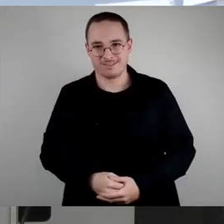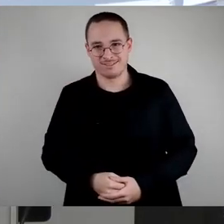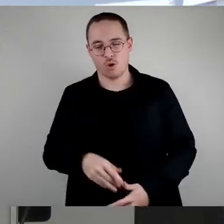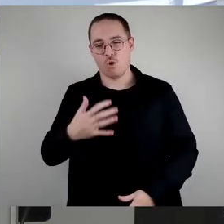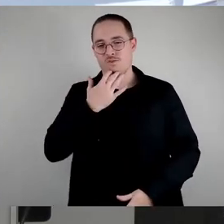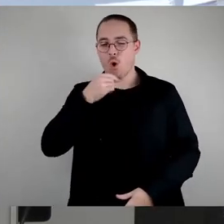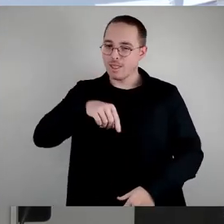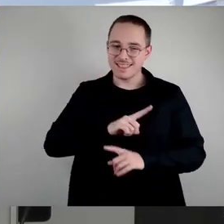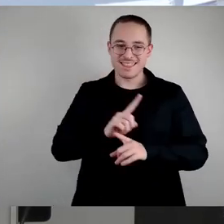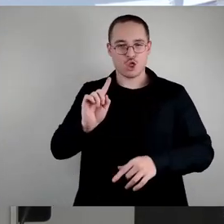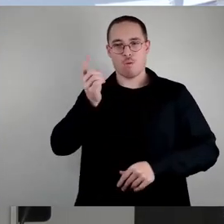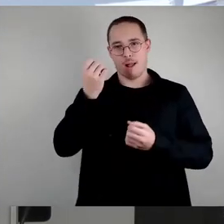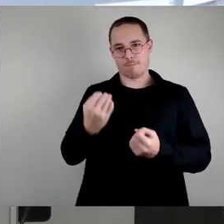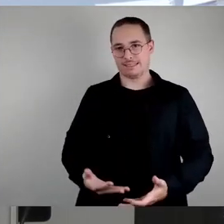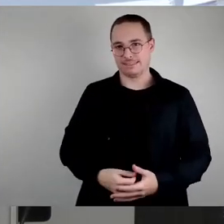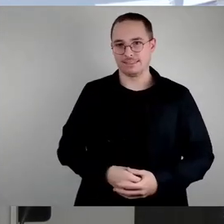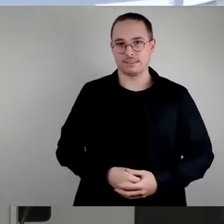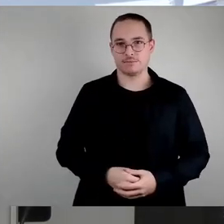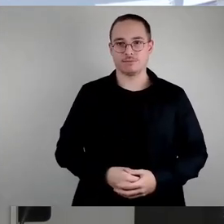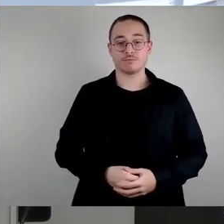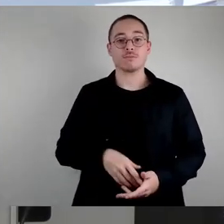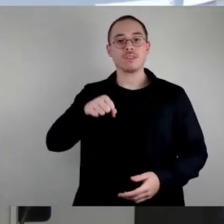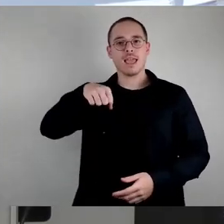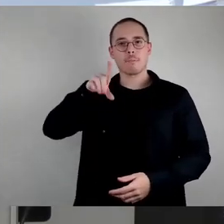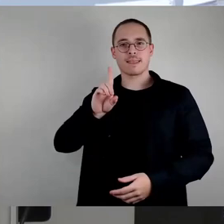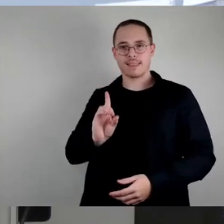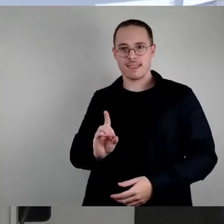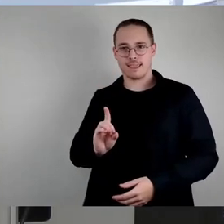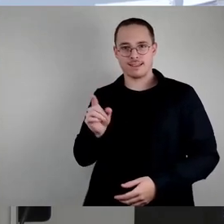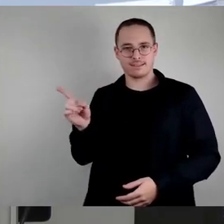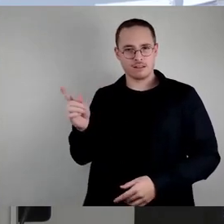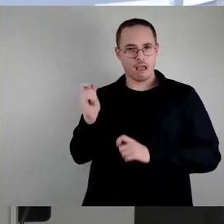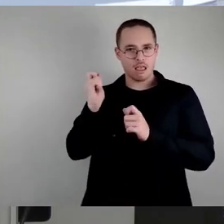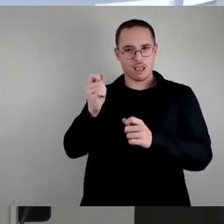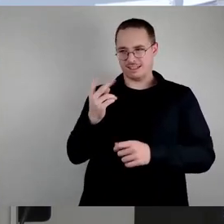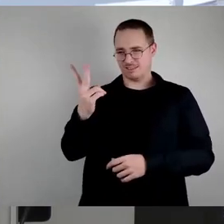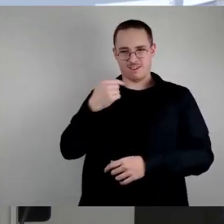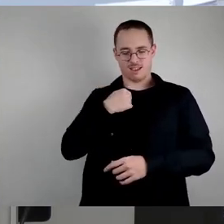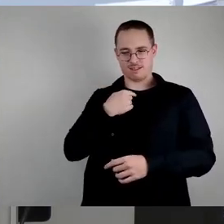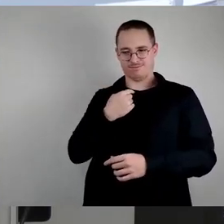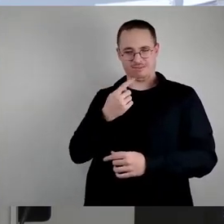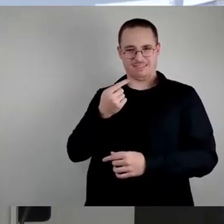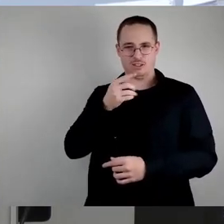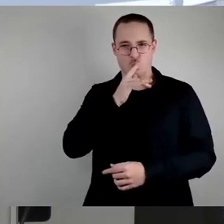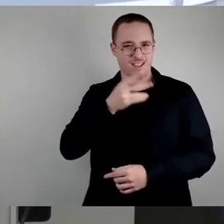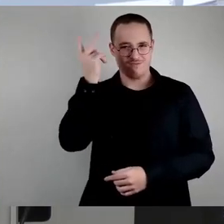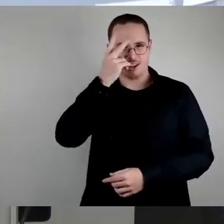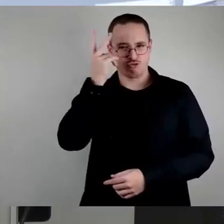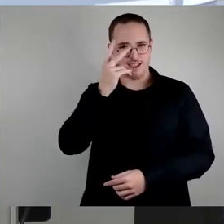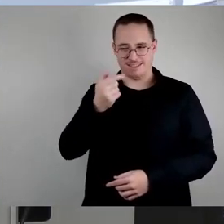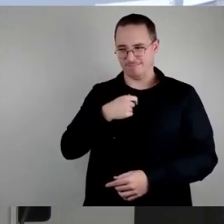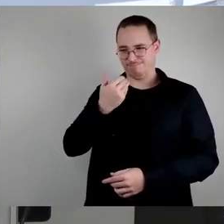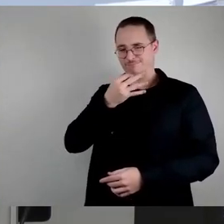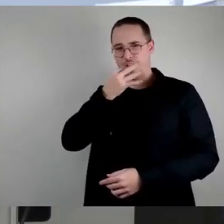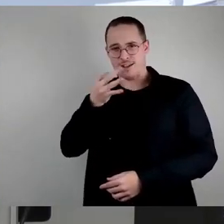Zum Antrag der SPD, zwei Anmerkungen, den habe ich nicht verstanden, lieber Vincent. Den habe ich nicht verstanden,